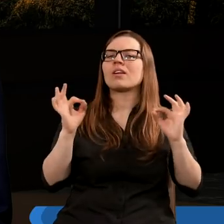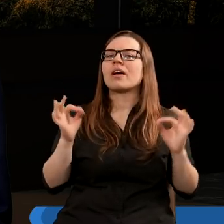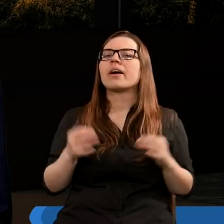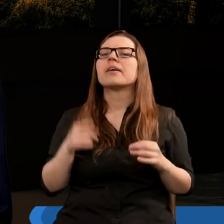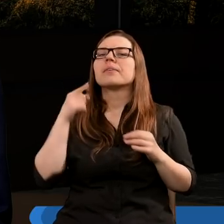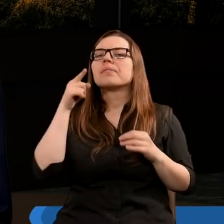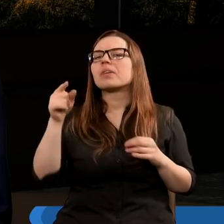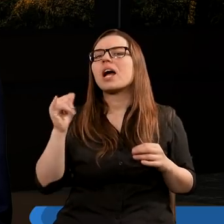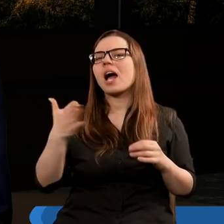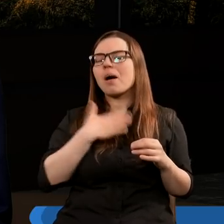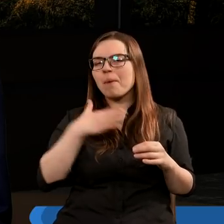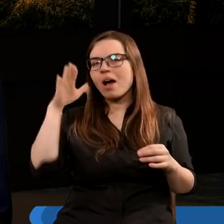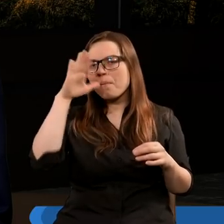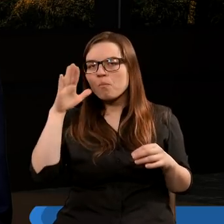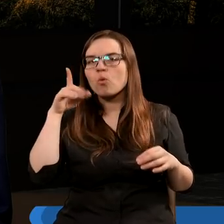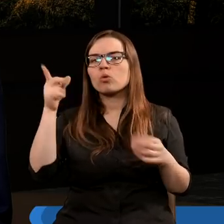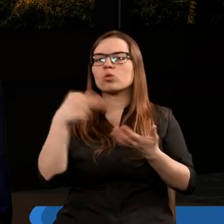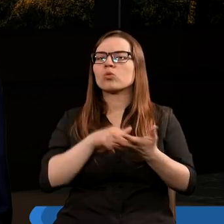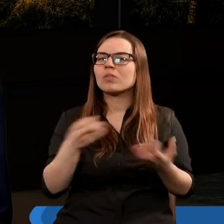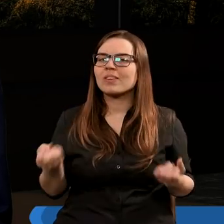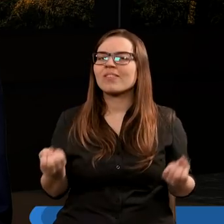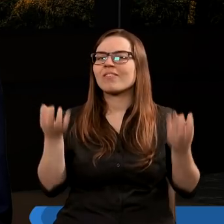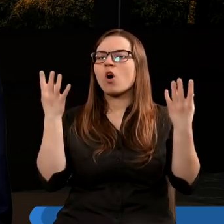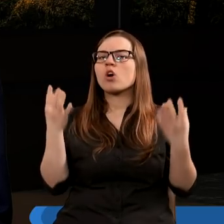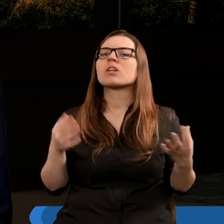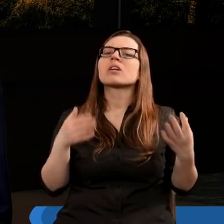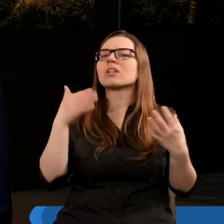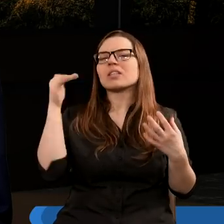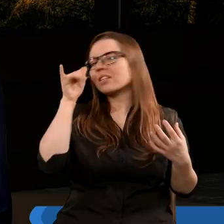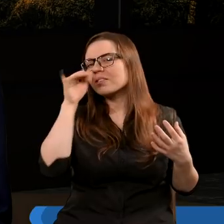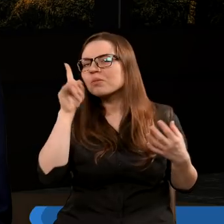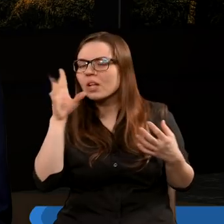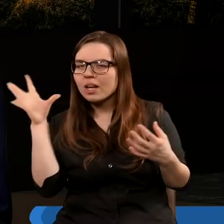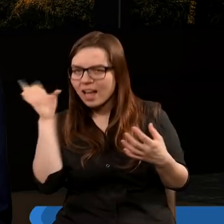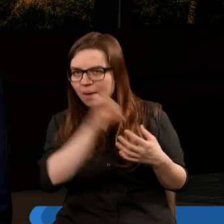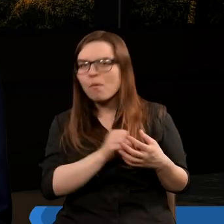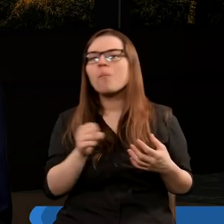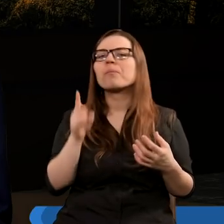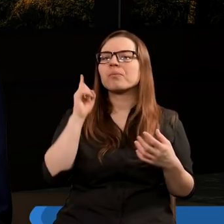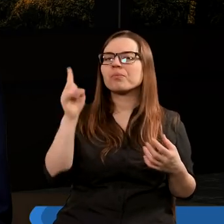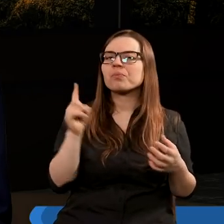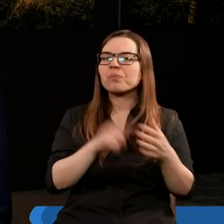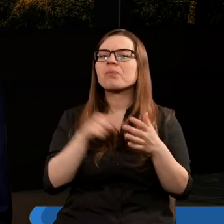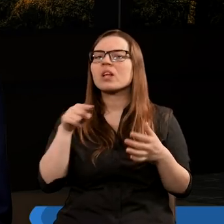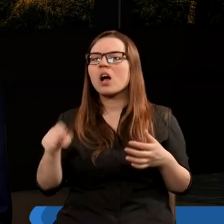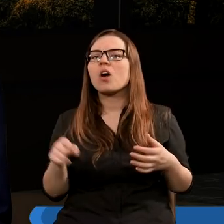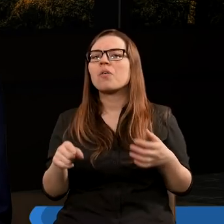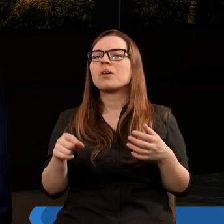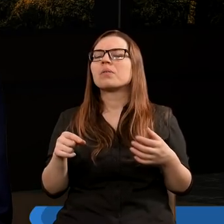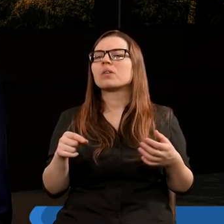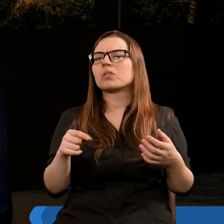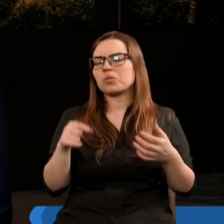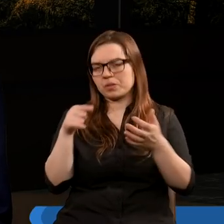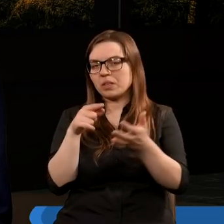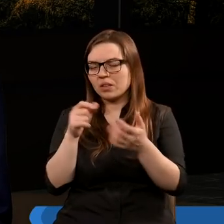ma Bóg, który stworzył, o którym niektórzy mogli już zapomnieć, prawda? Ale o to właśnie On przychodzi, aby z